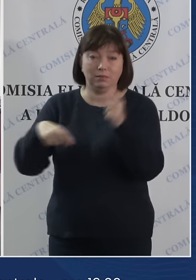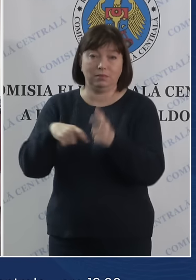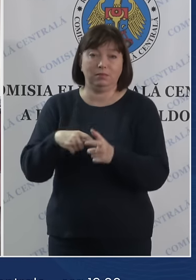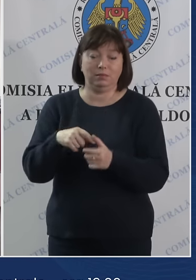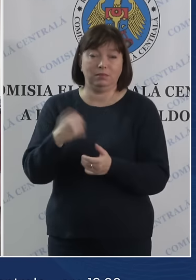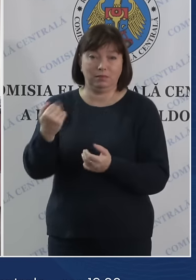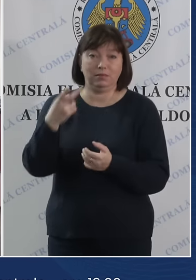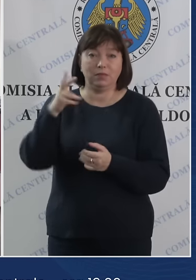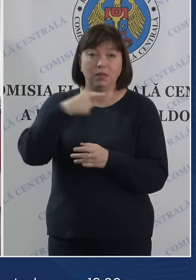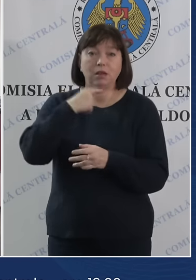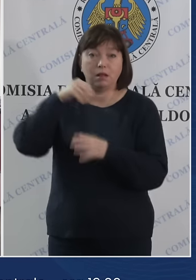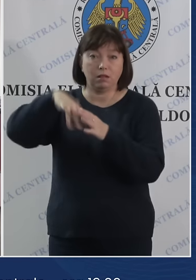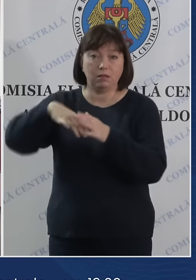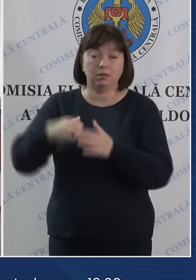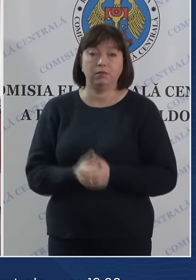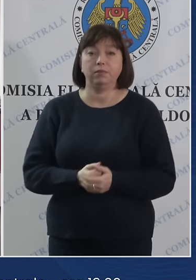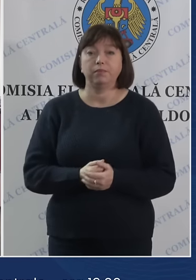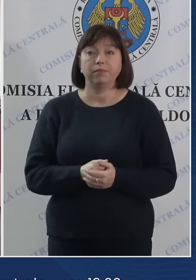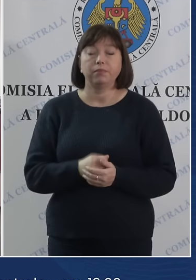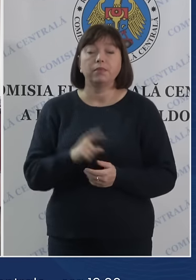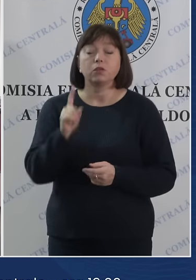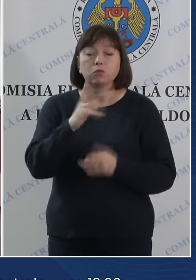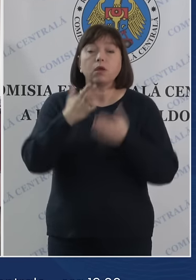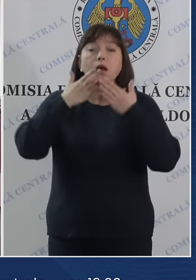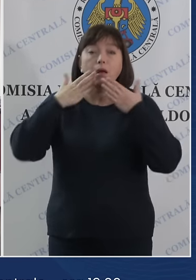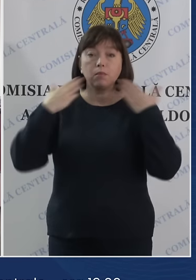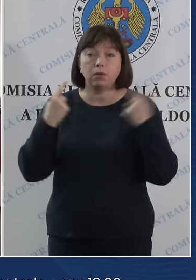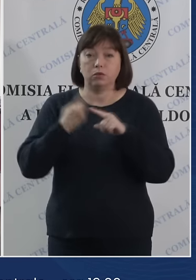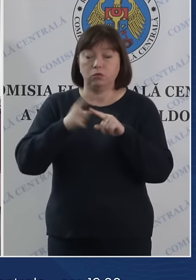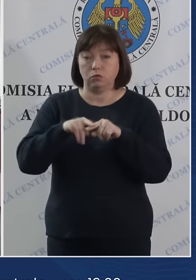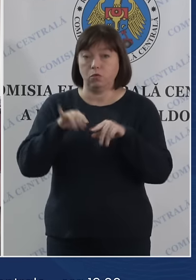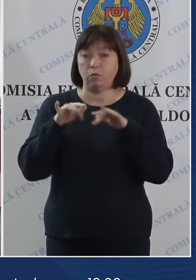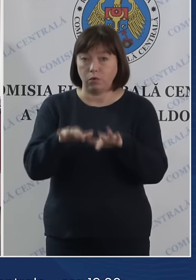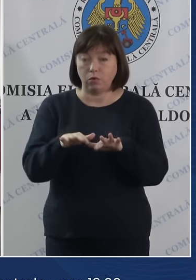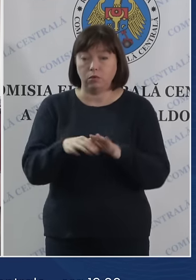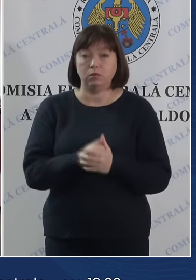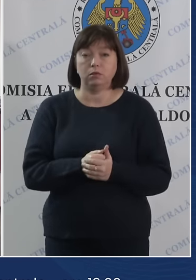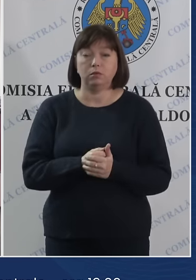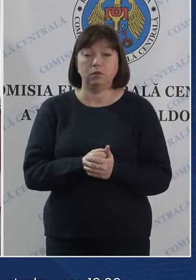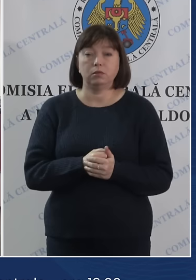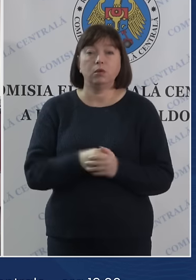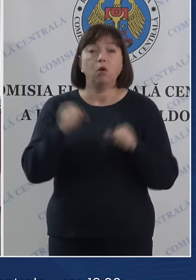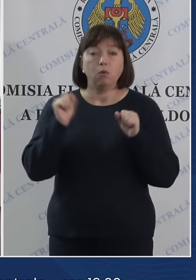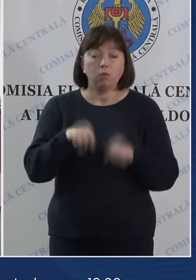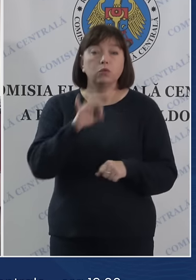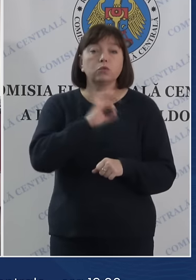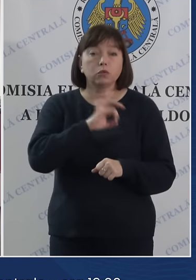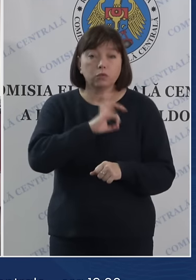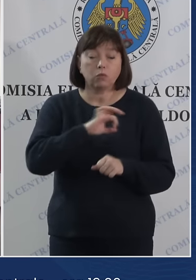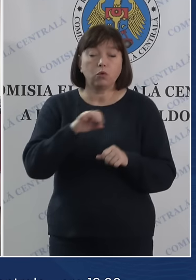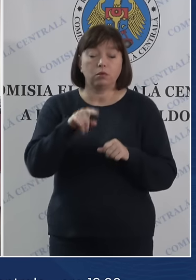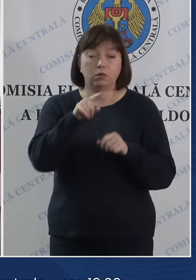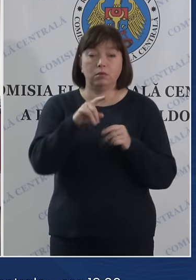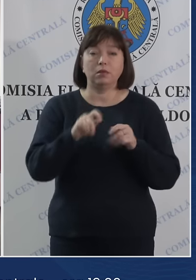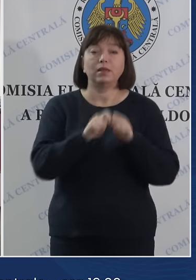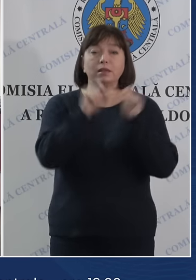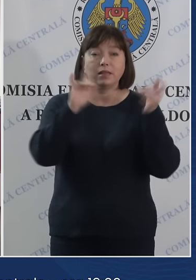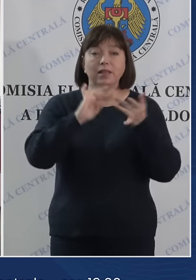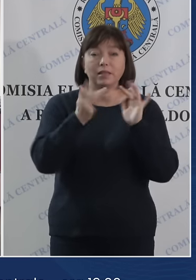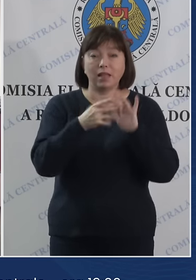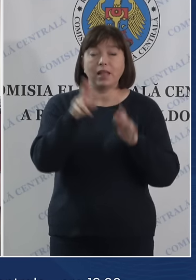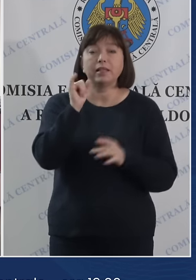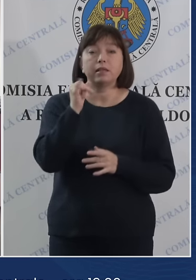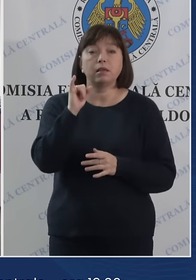buletinii de vot. Pentru facilitarea acestui proces, ar putea fi utilizată aplicația diaspora.cet.md